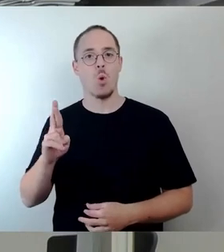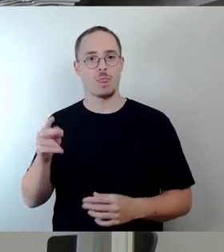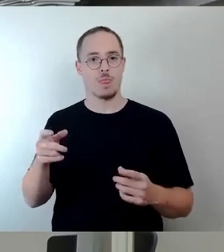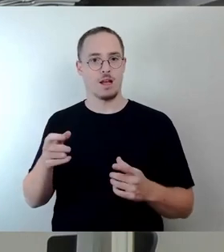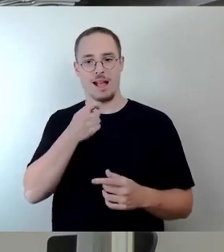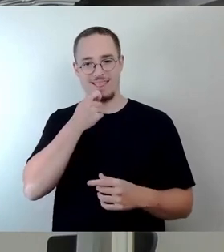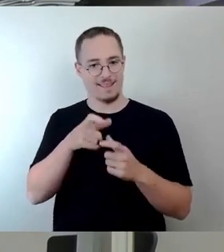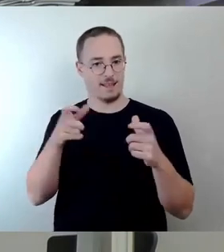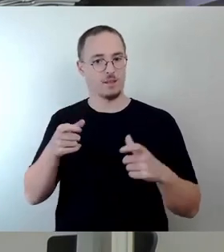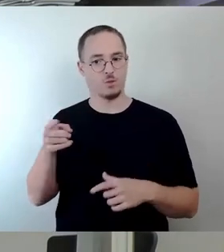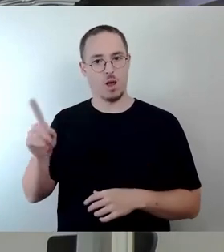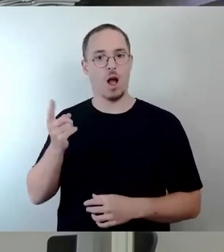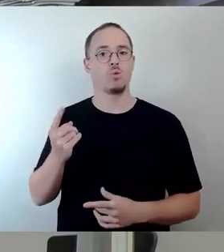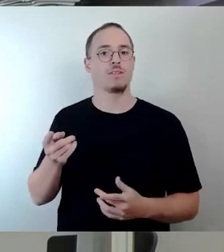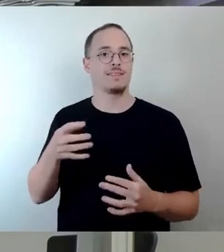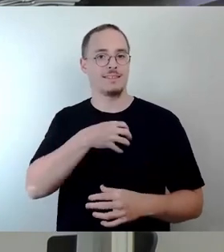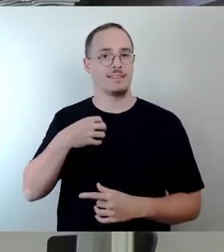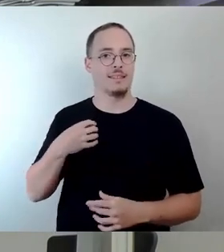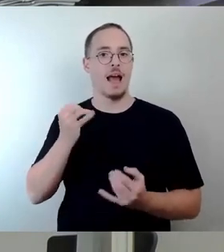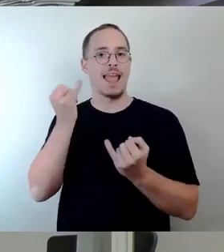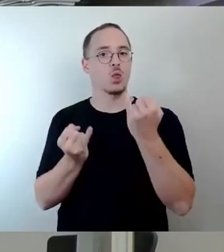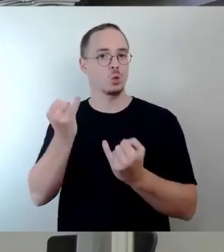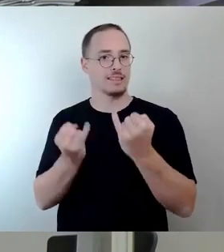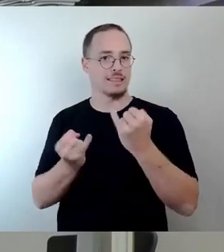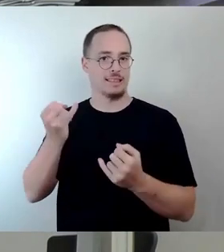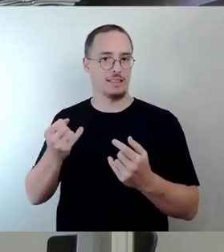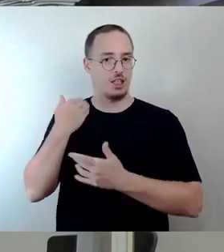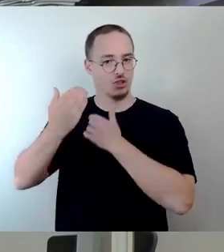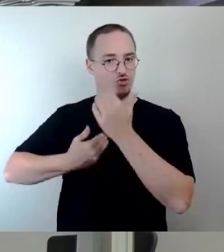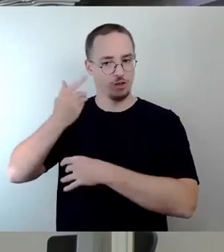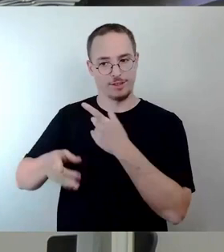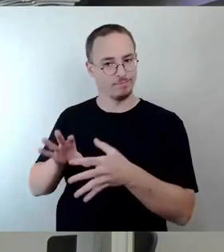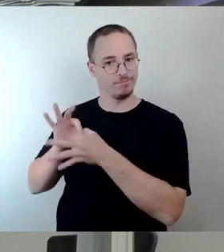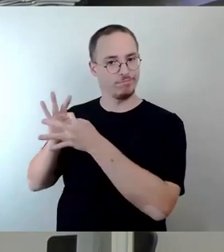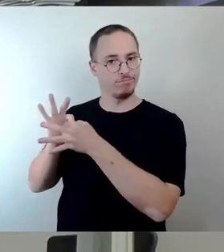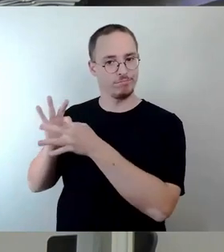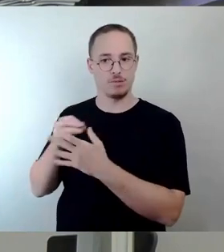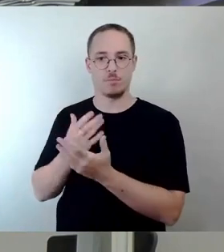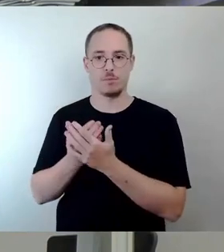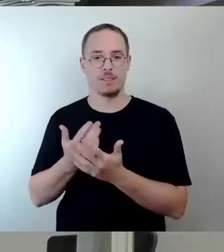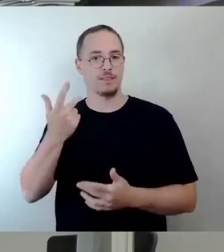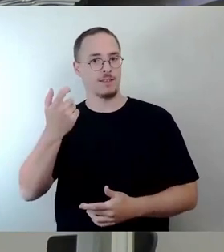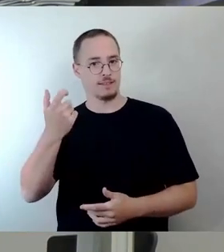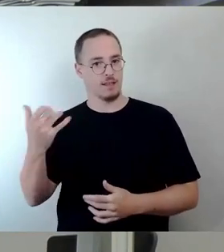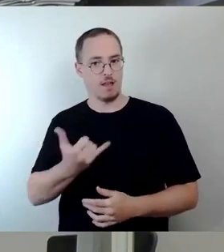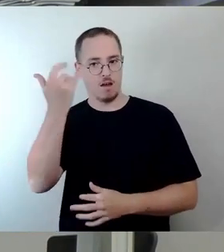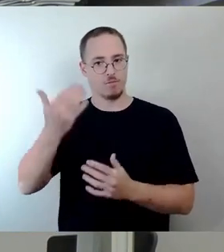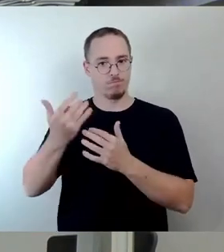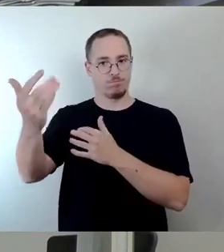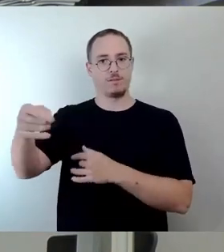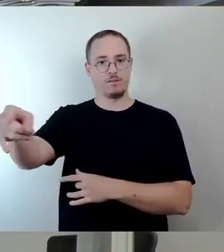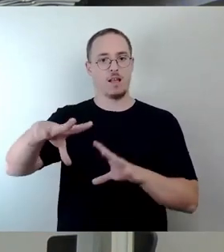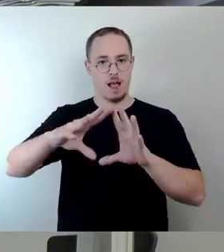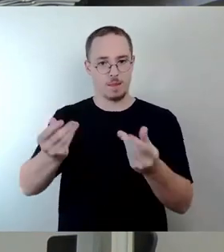Und am Ende bleibt vielleicht in 20 Jahren nur diese Robotronkantine, wenn nämlich alles andere abgerissen wird. Es ist gebaut worden, es ist gesagt worden, als